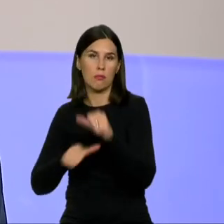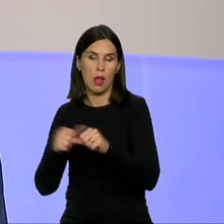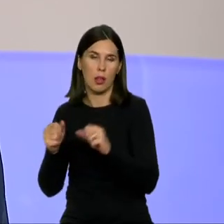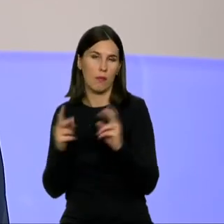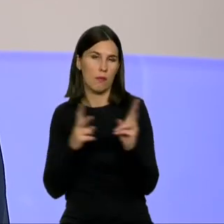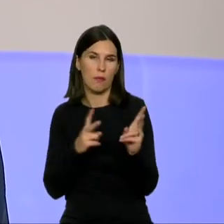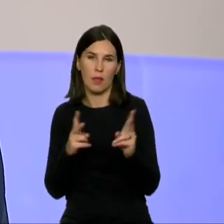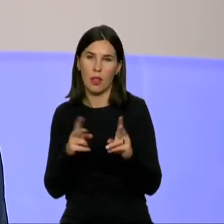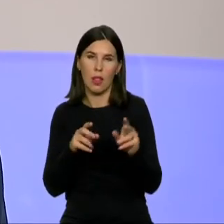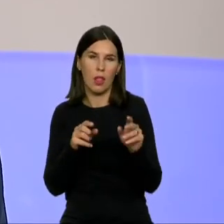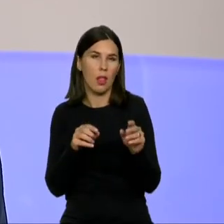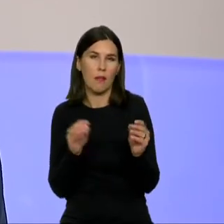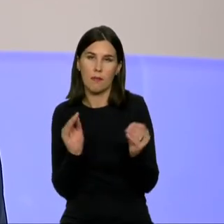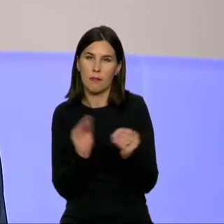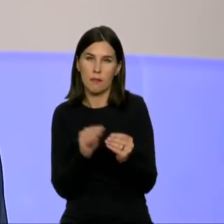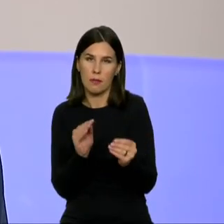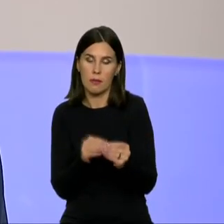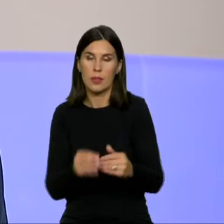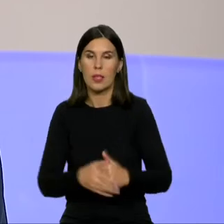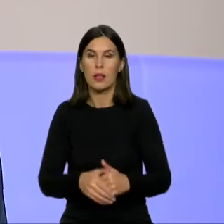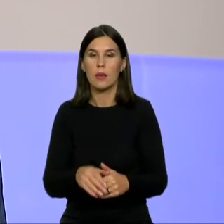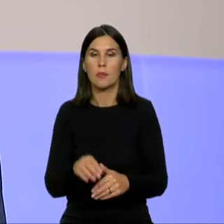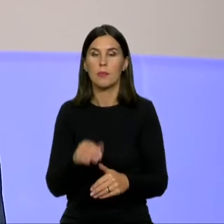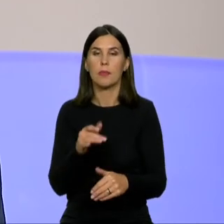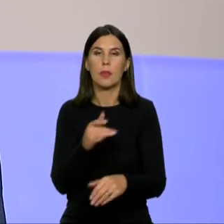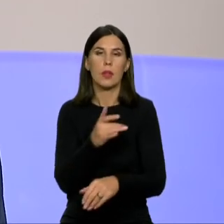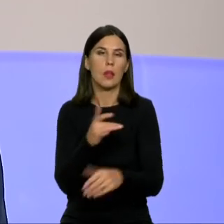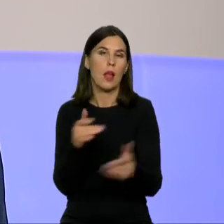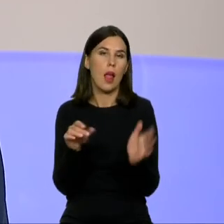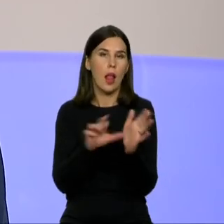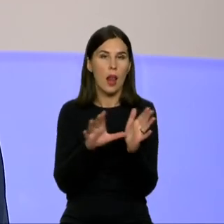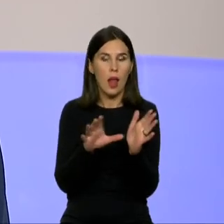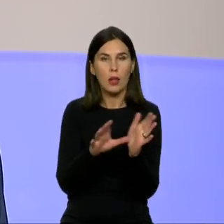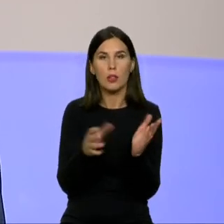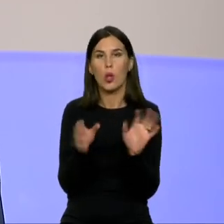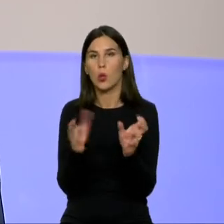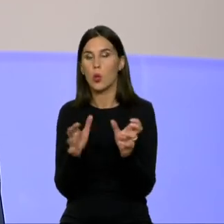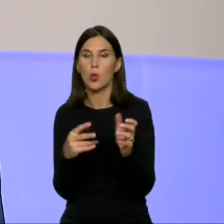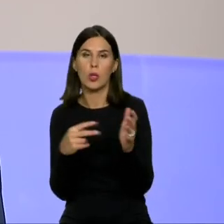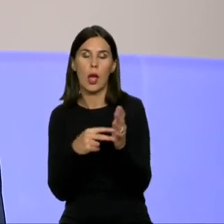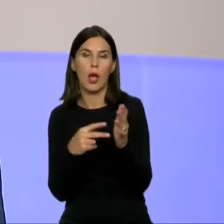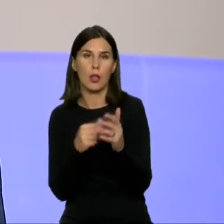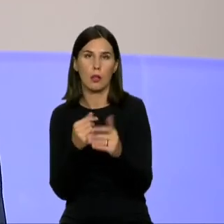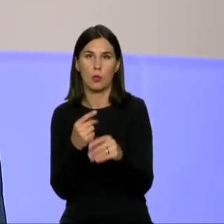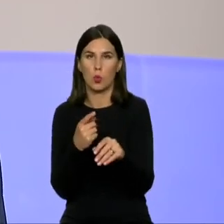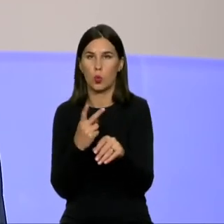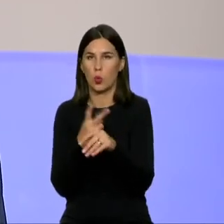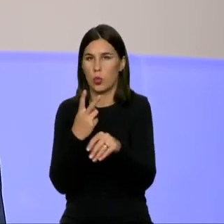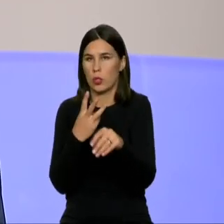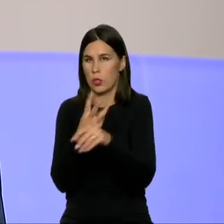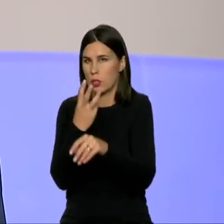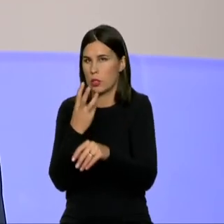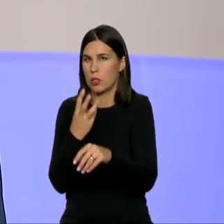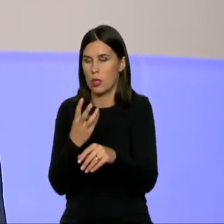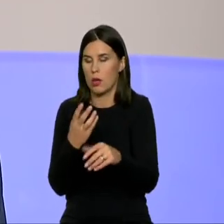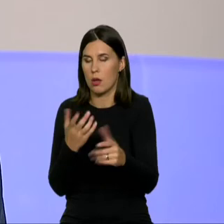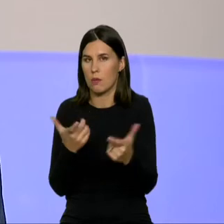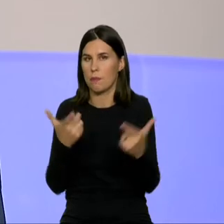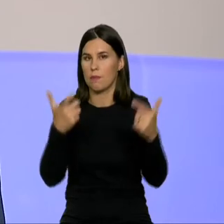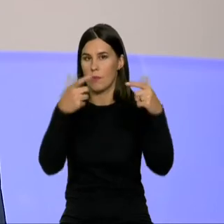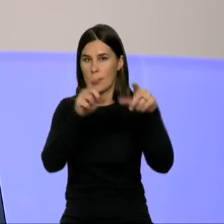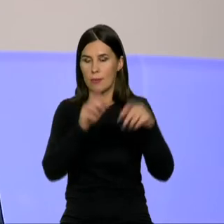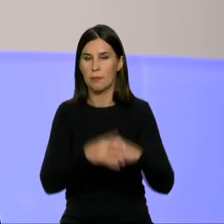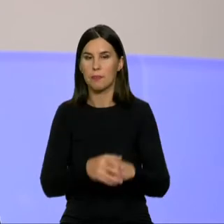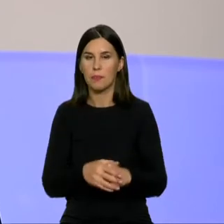elektros energijos dujų kainos išaugo kelis kartus. Ir aš puikiai žinau smulkaus verslo